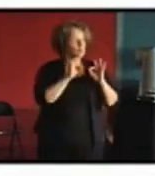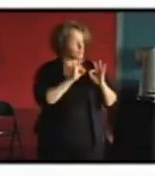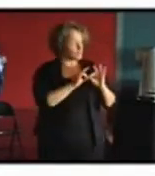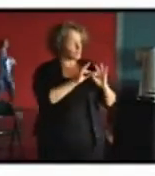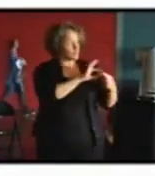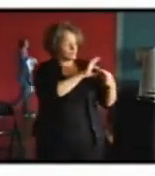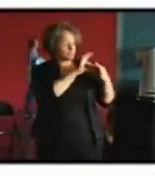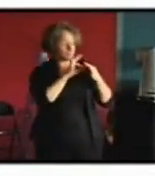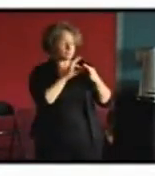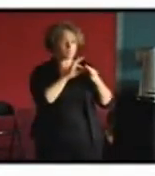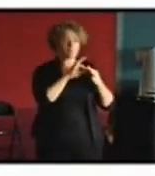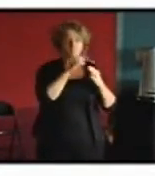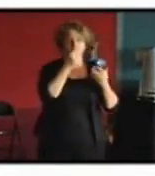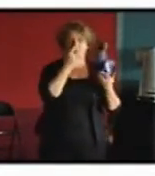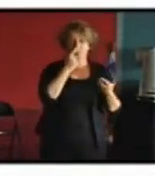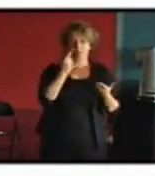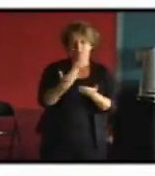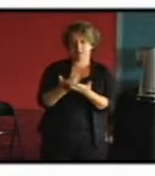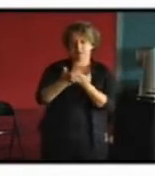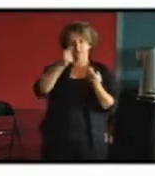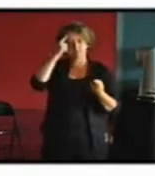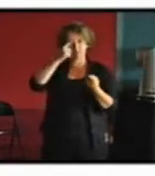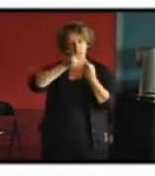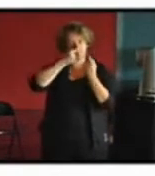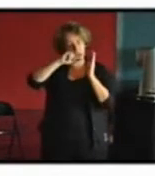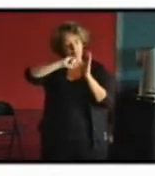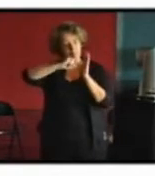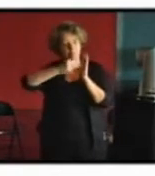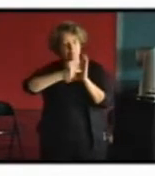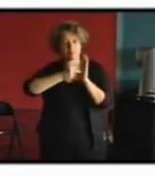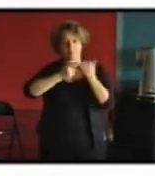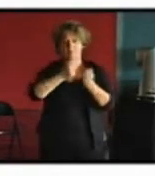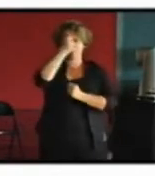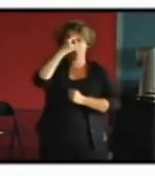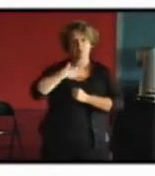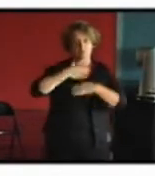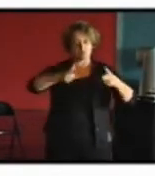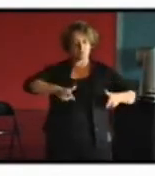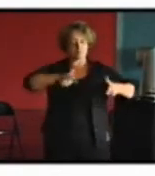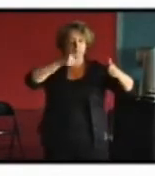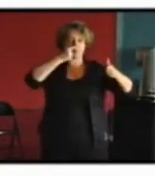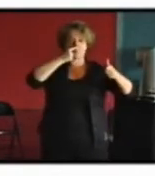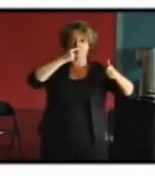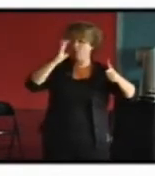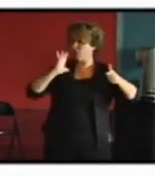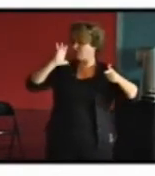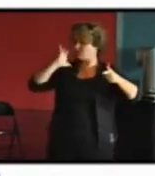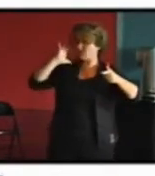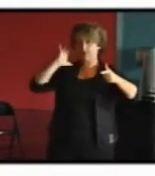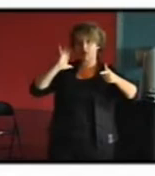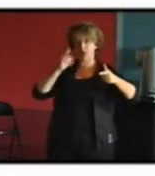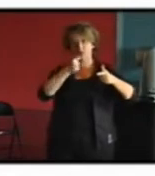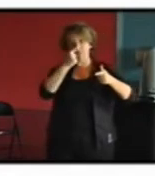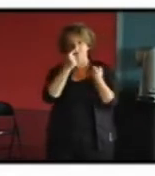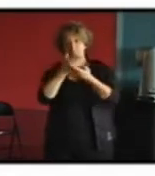je pense qu'un bâtiment ancien c'est une mécanique complexe puisque